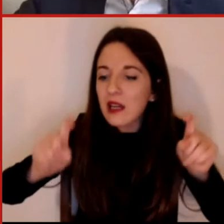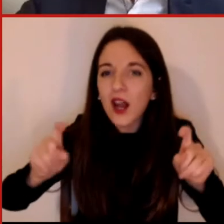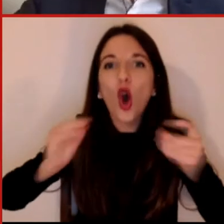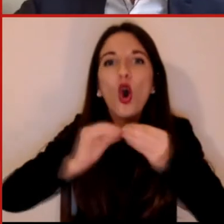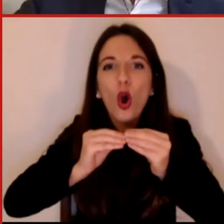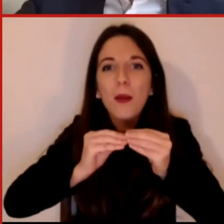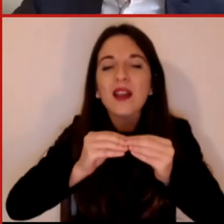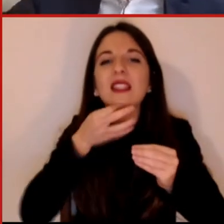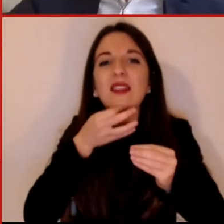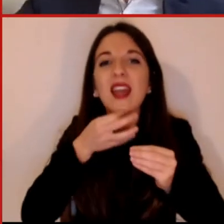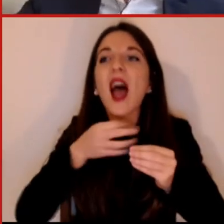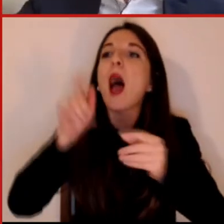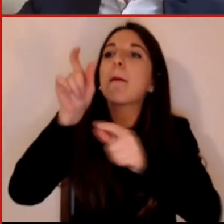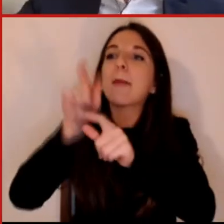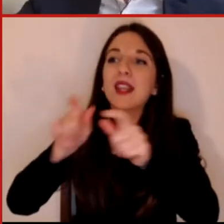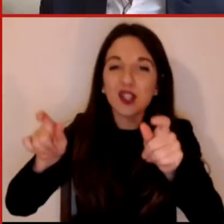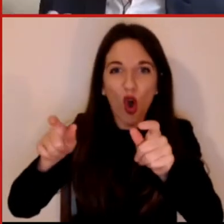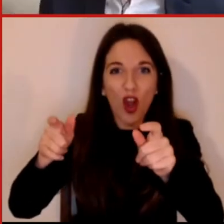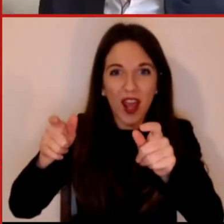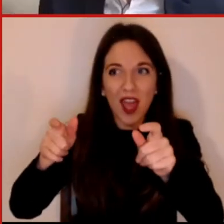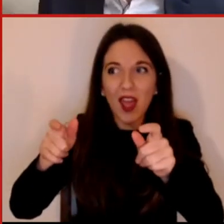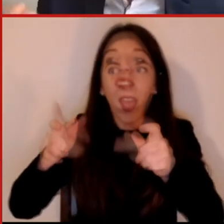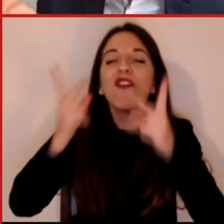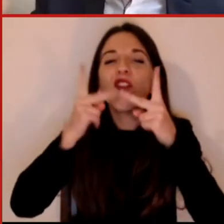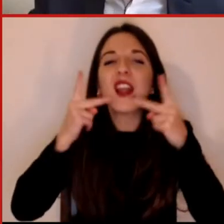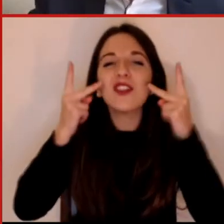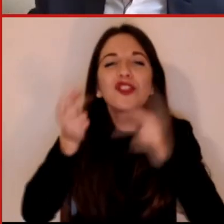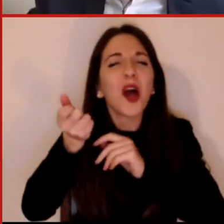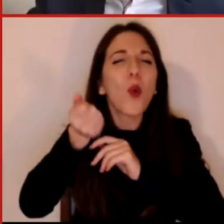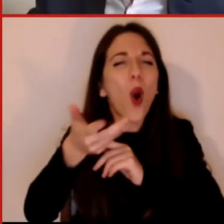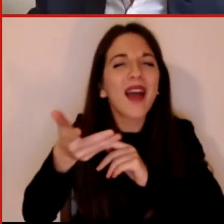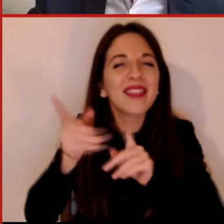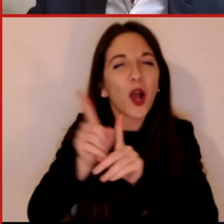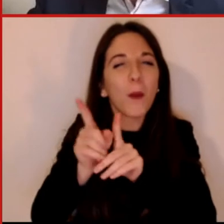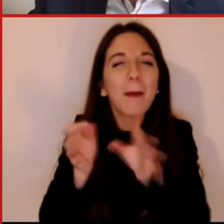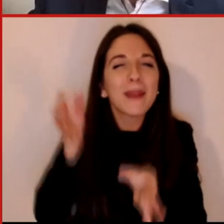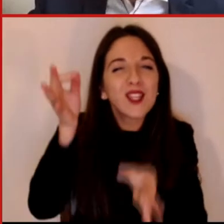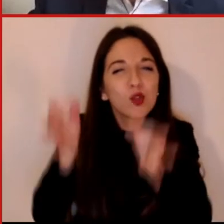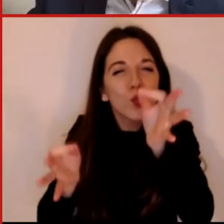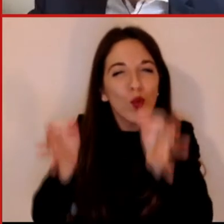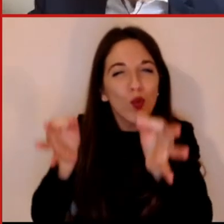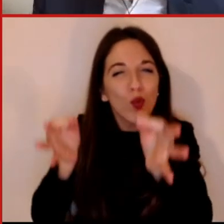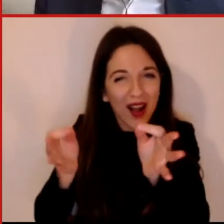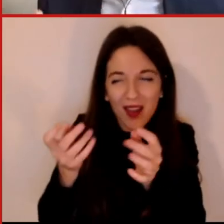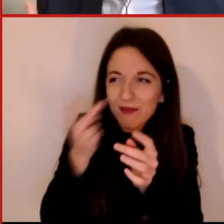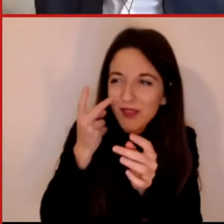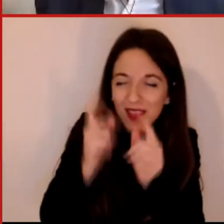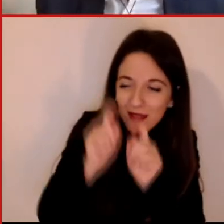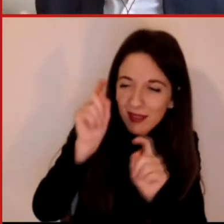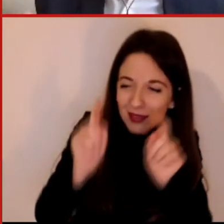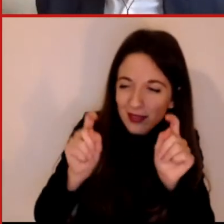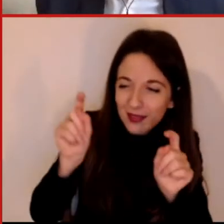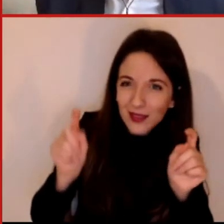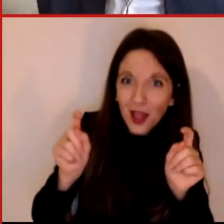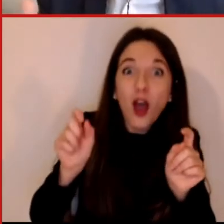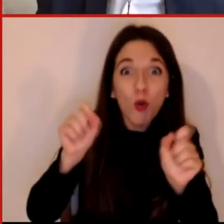degli Stati Uniti o di altri paesi, addirittura poi si può andare a guardare a specifici temi e quindi questo ci